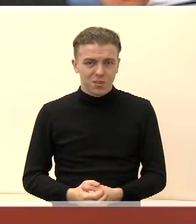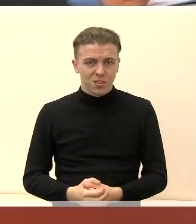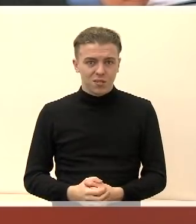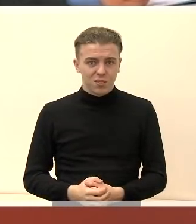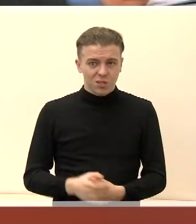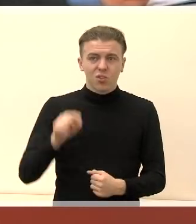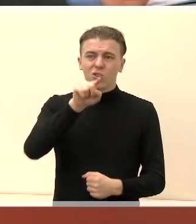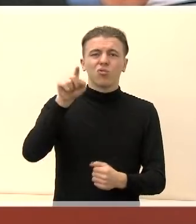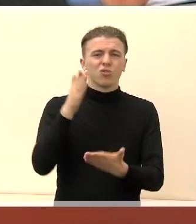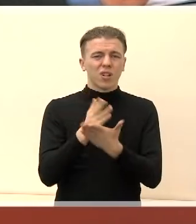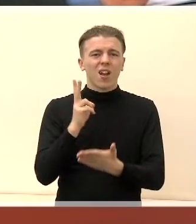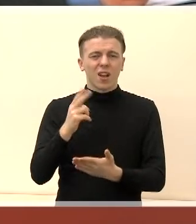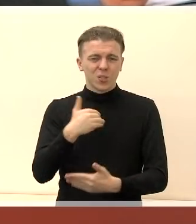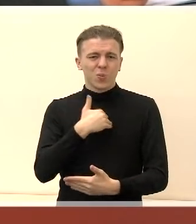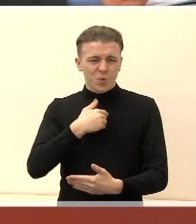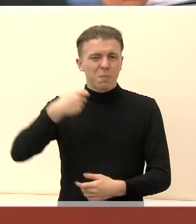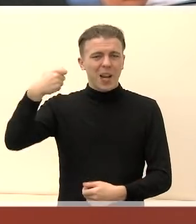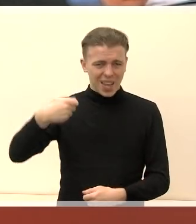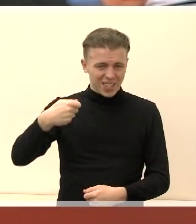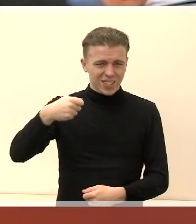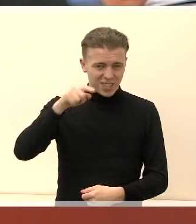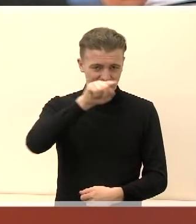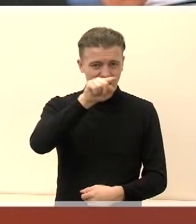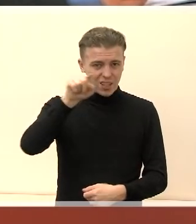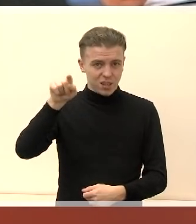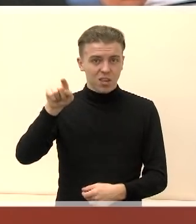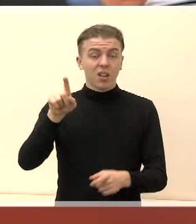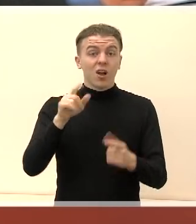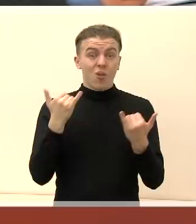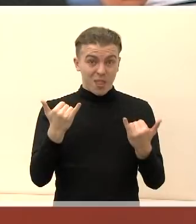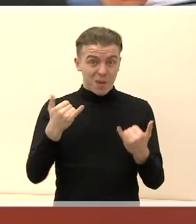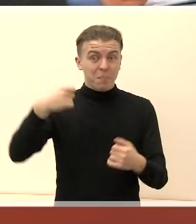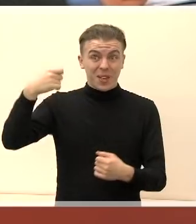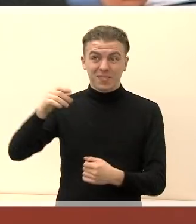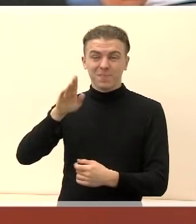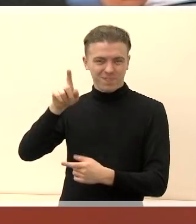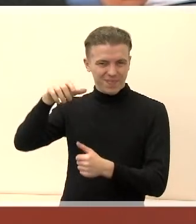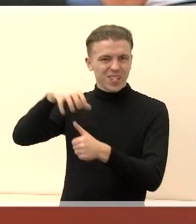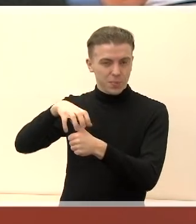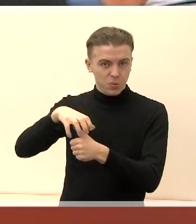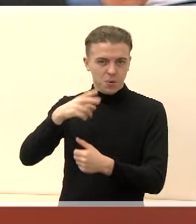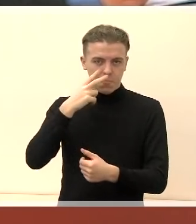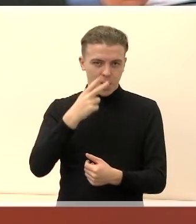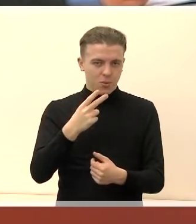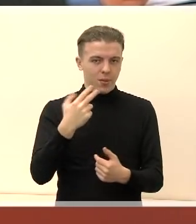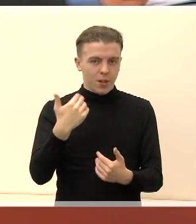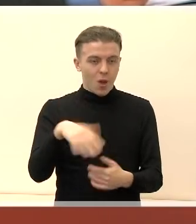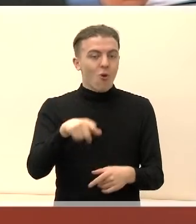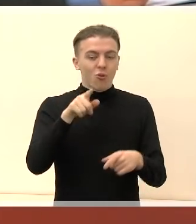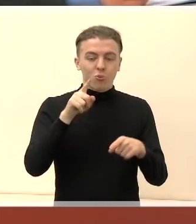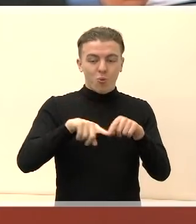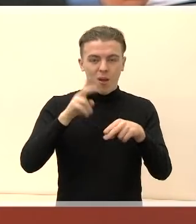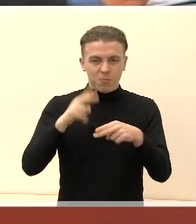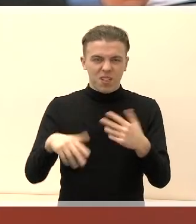dabartys kandidatuojantis į prezidentus, o veikianti prezidentį, matot, kad retorika nuleido, nes kadencija baigėsi.